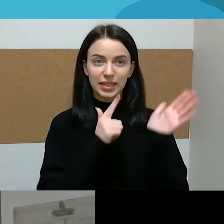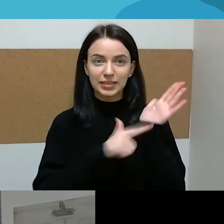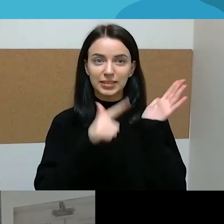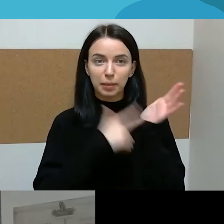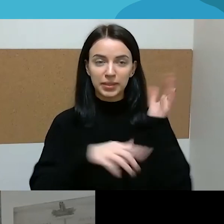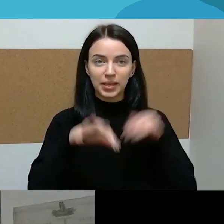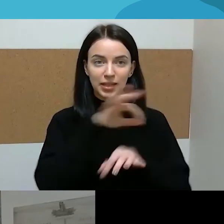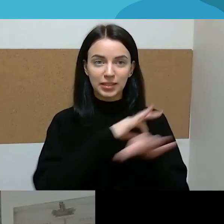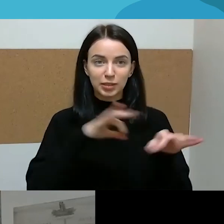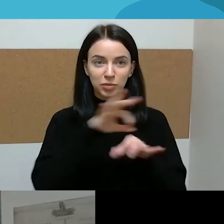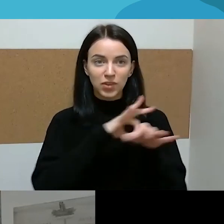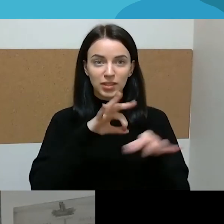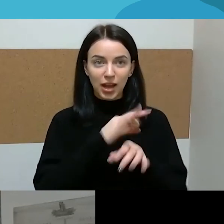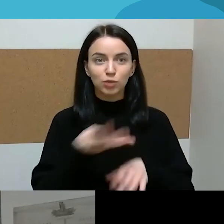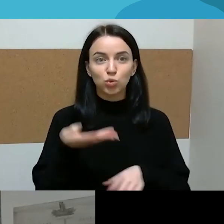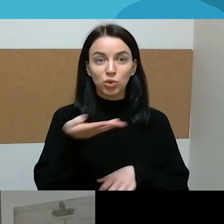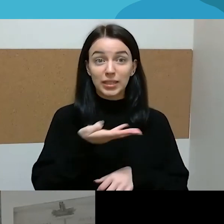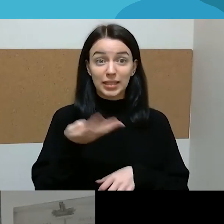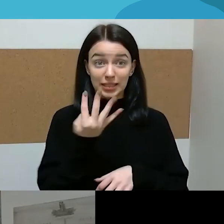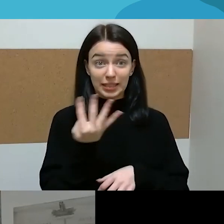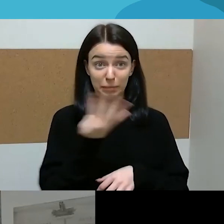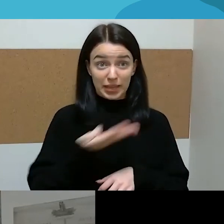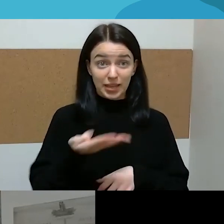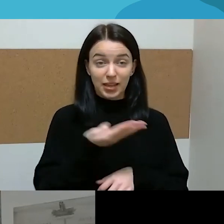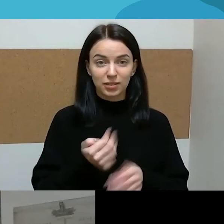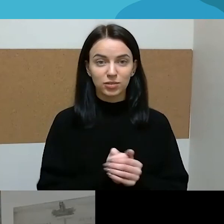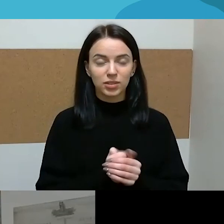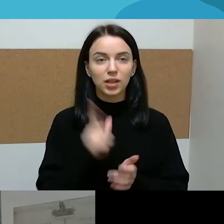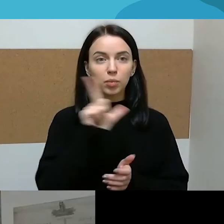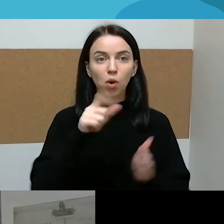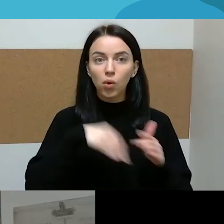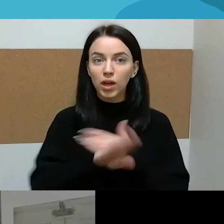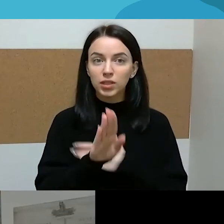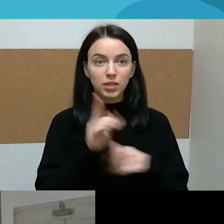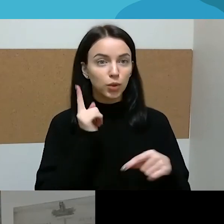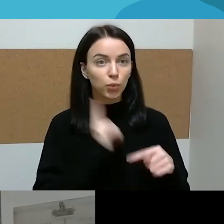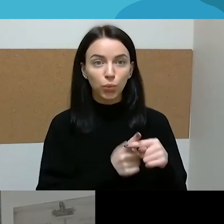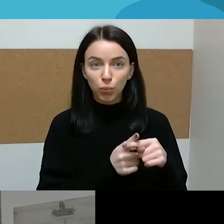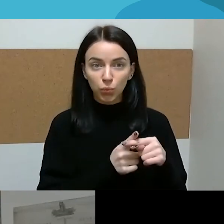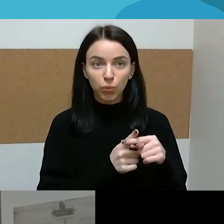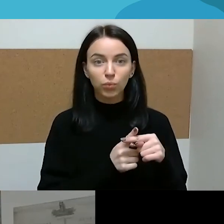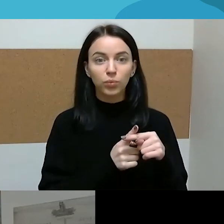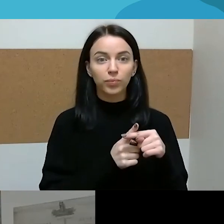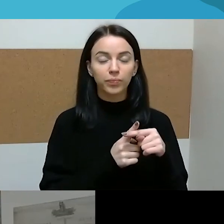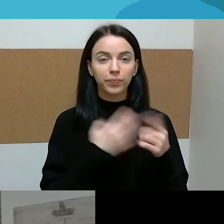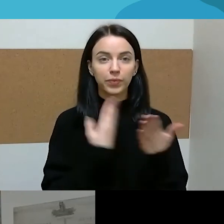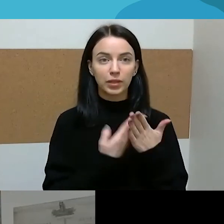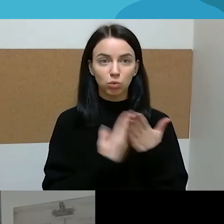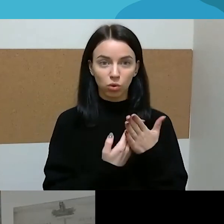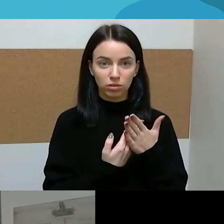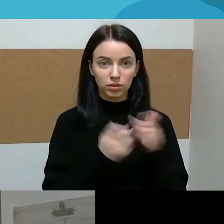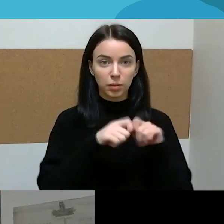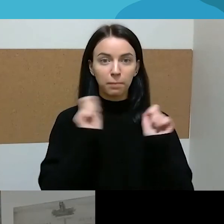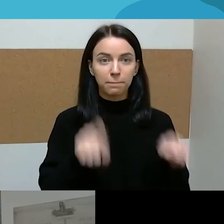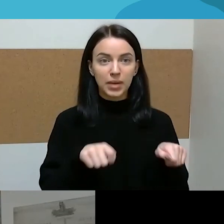ir negavime išėti ir į lauką, nes iš padžių buvo savizoliacija dėl